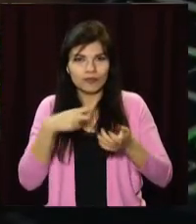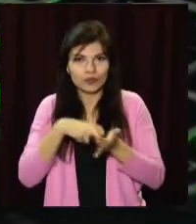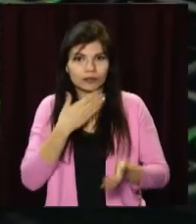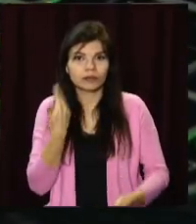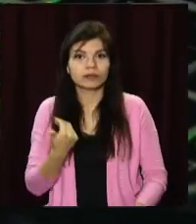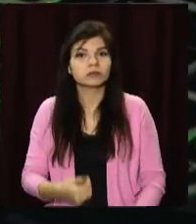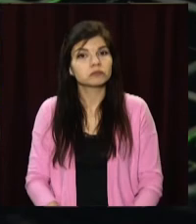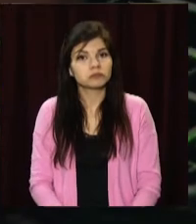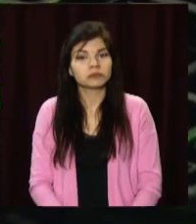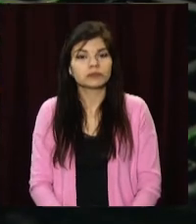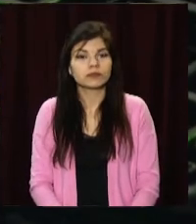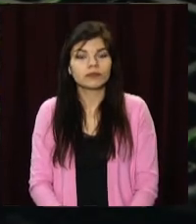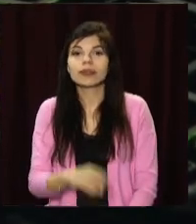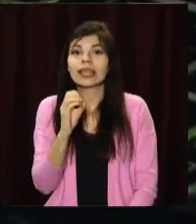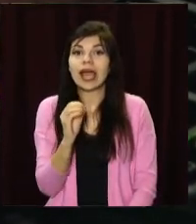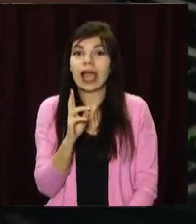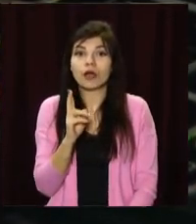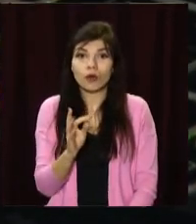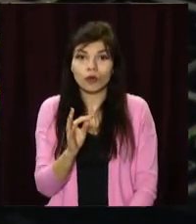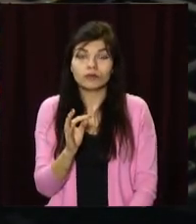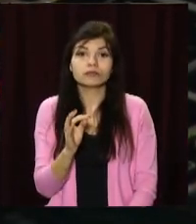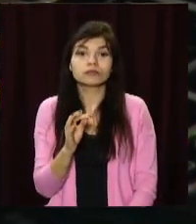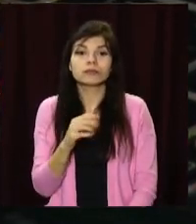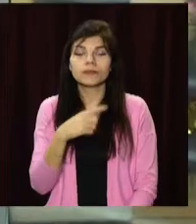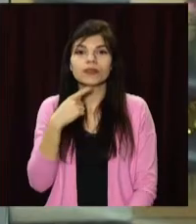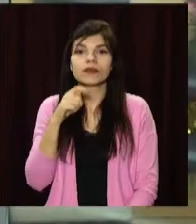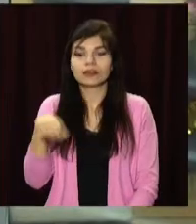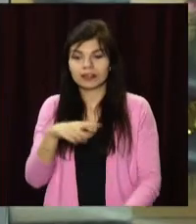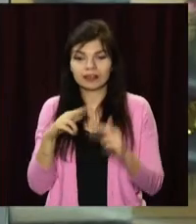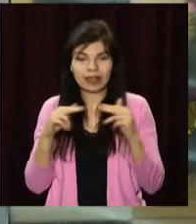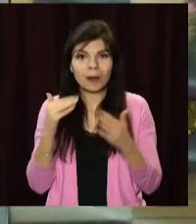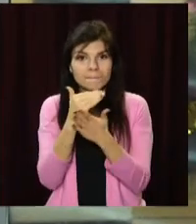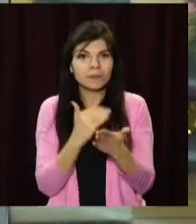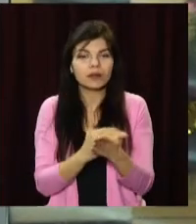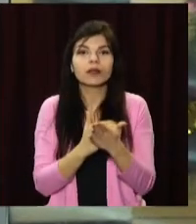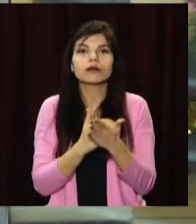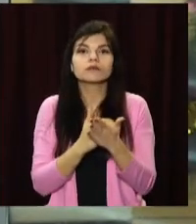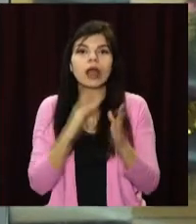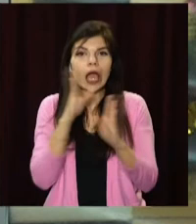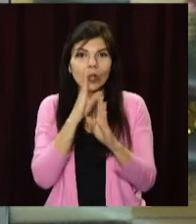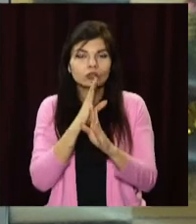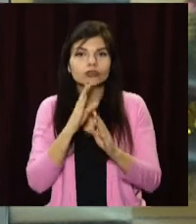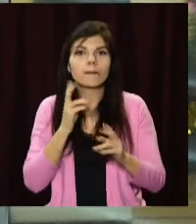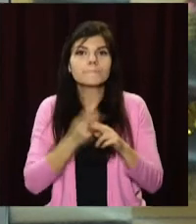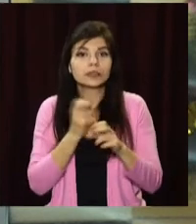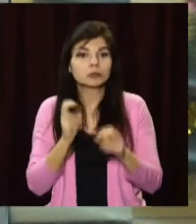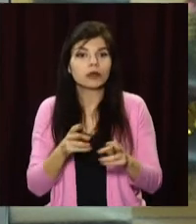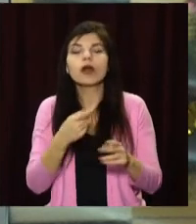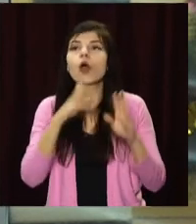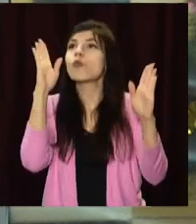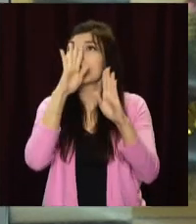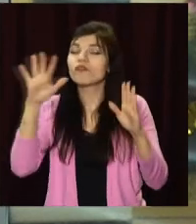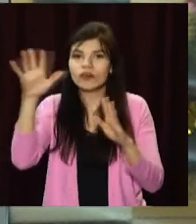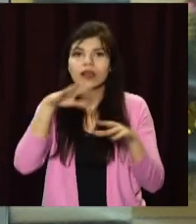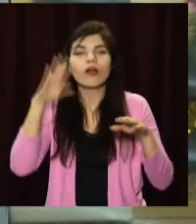Креку, Сергій Язовський. Опен-Юз, телеканал «Відкритий». «Еко-п'ятирічка». У Дніпрі презентували проєкт